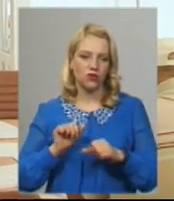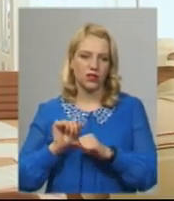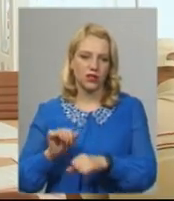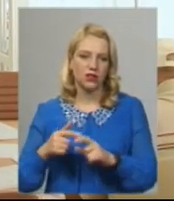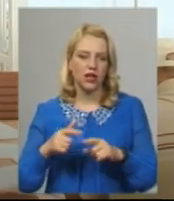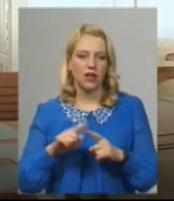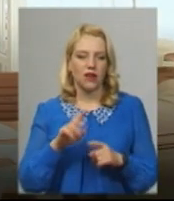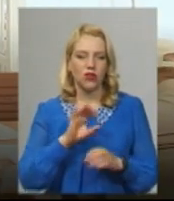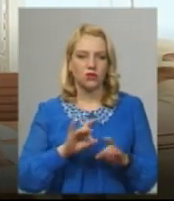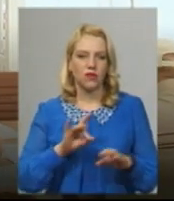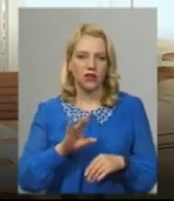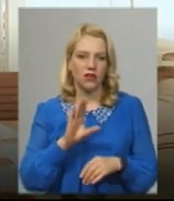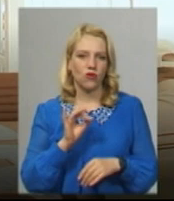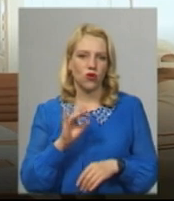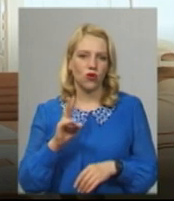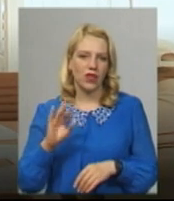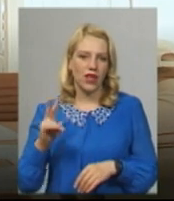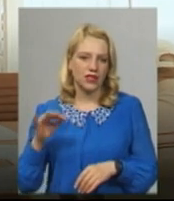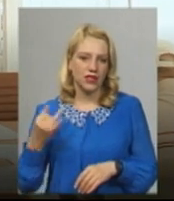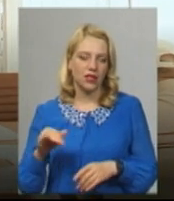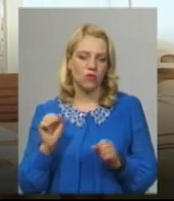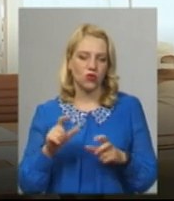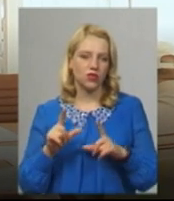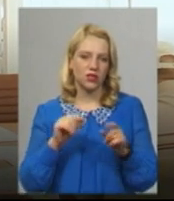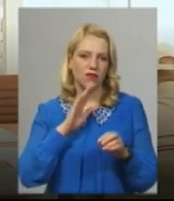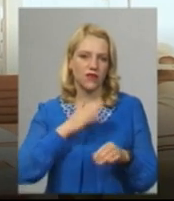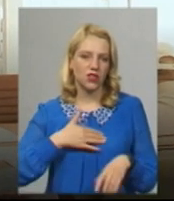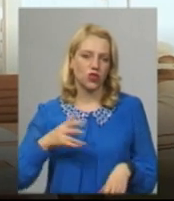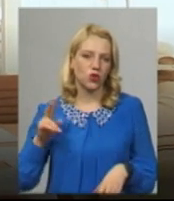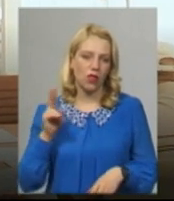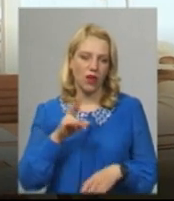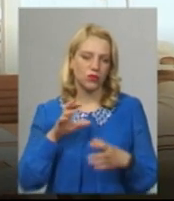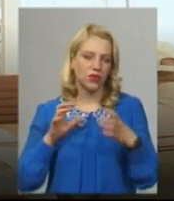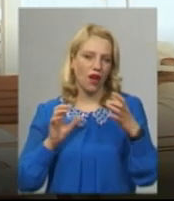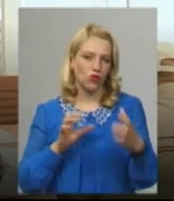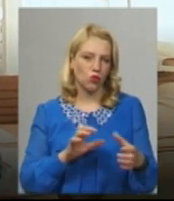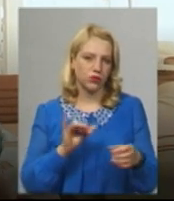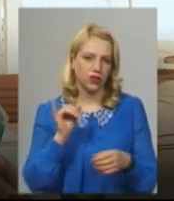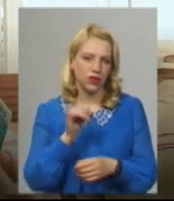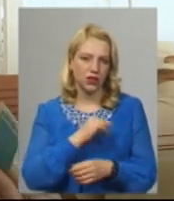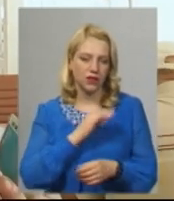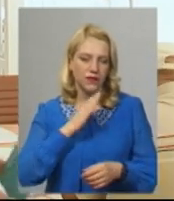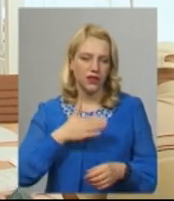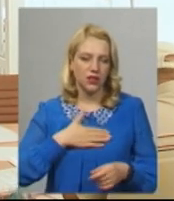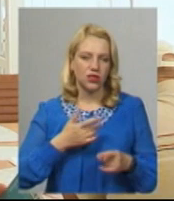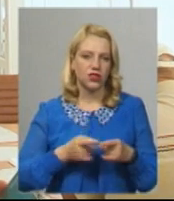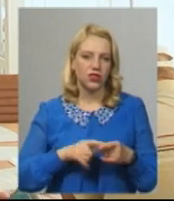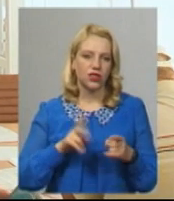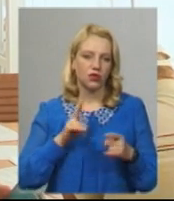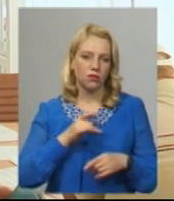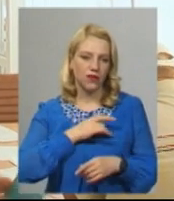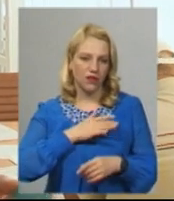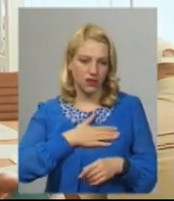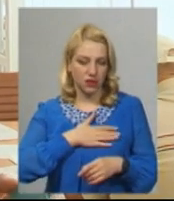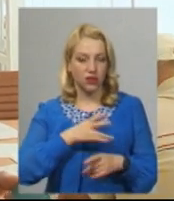їхати за цим квитом в наших тролейбусах, наших автобусах, наших приватні, які